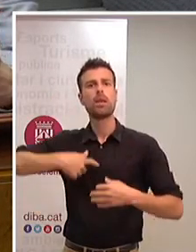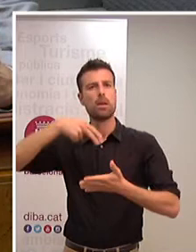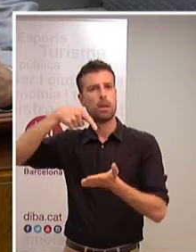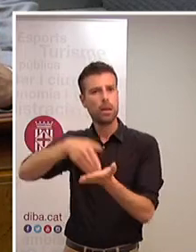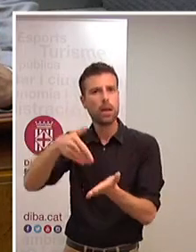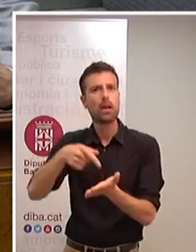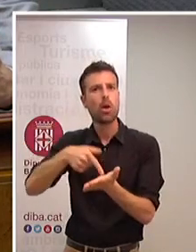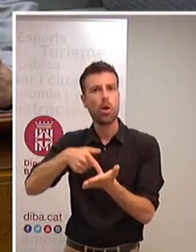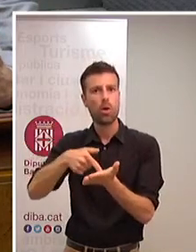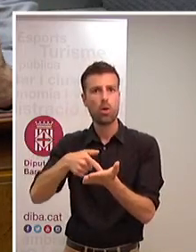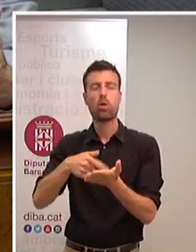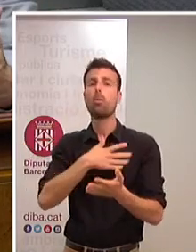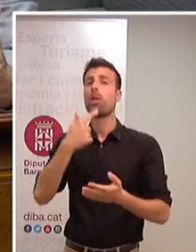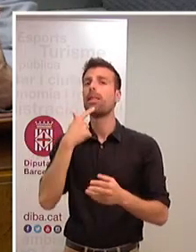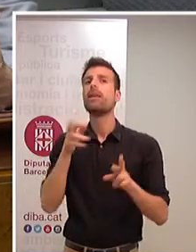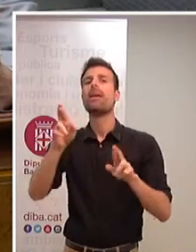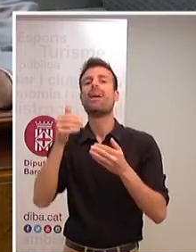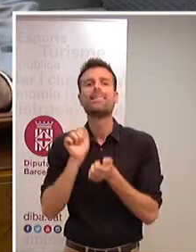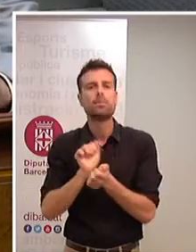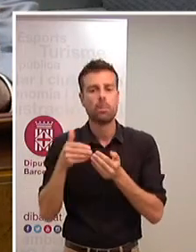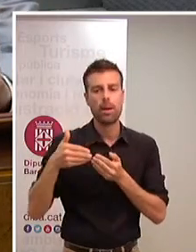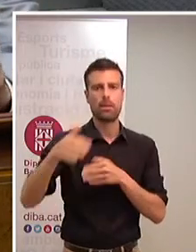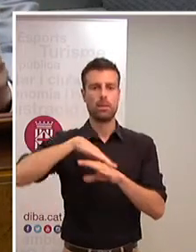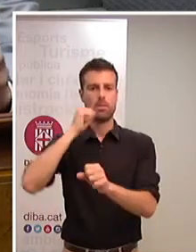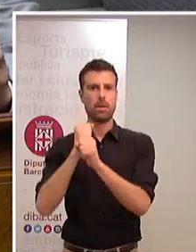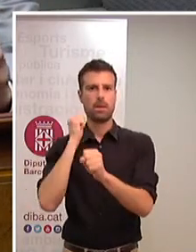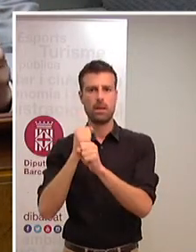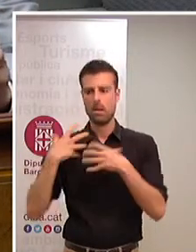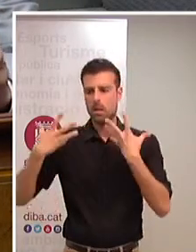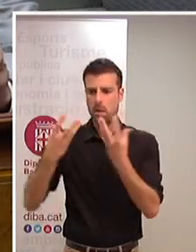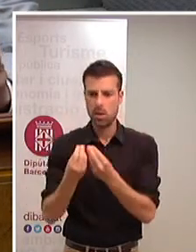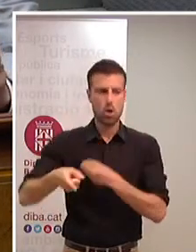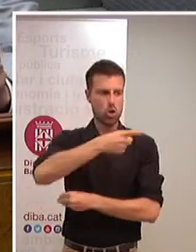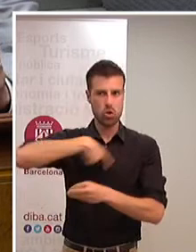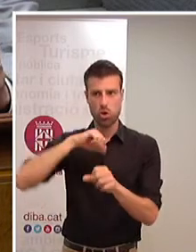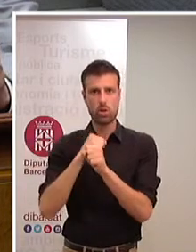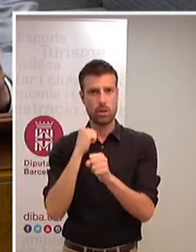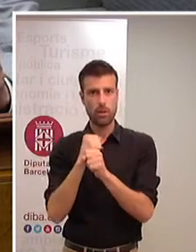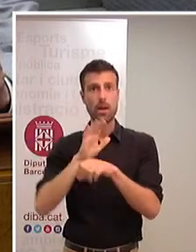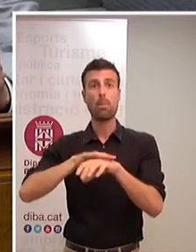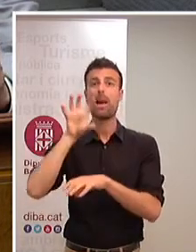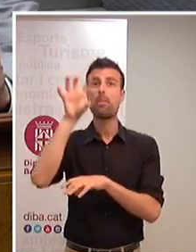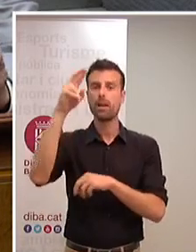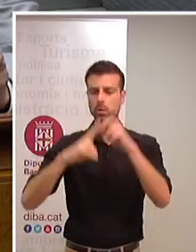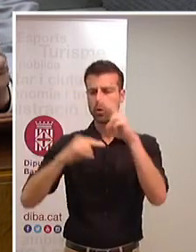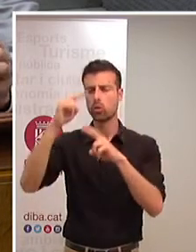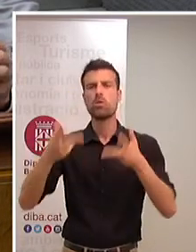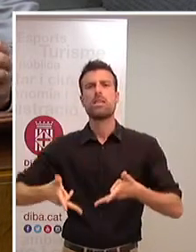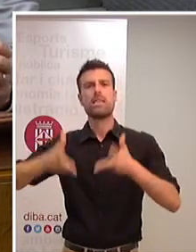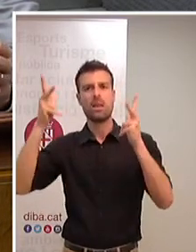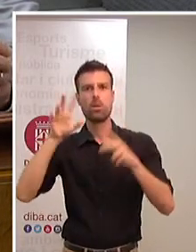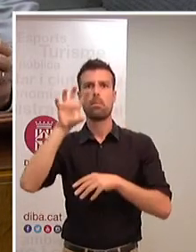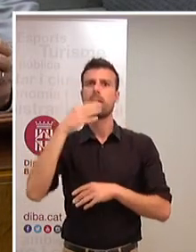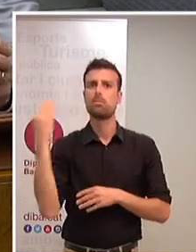som és aquesta esperança de contribuir amb la teva feina, amb la nostra feina, a fer un país més lliure, un país millor,